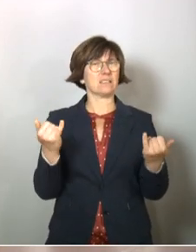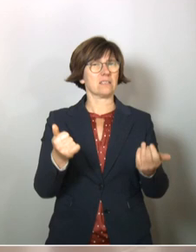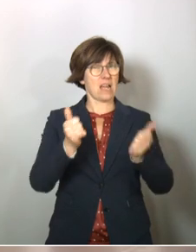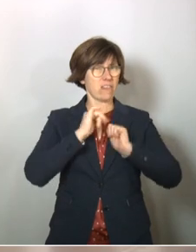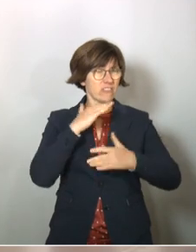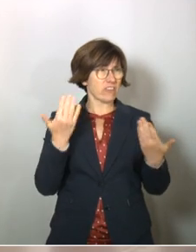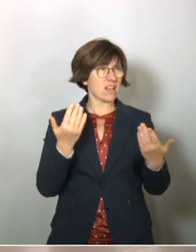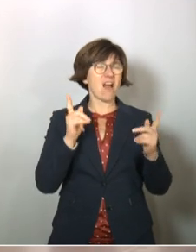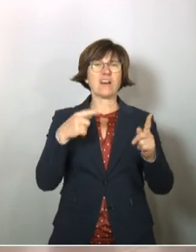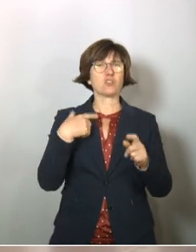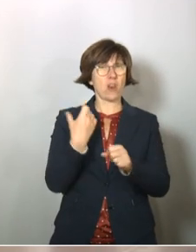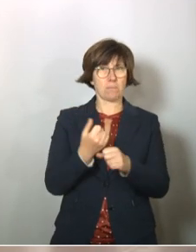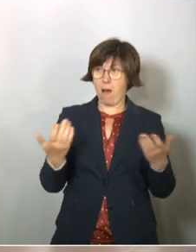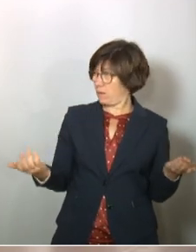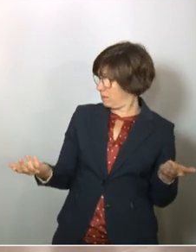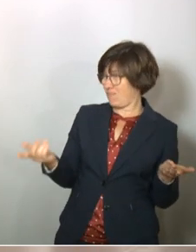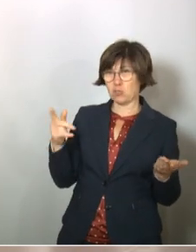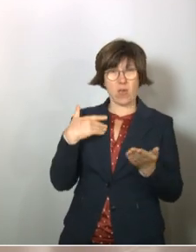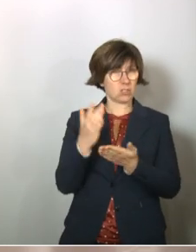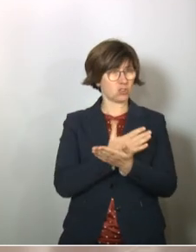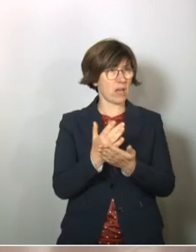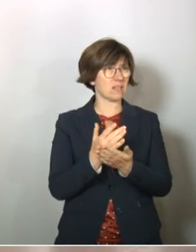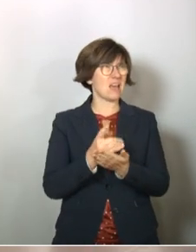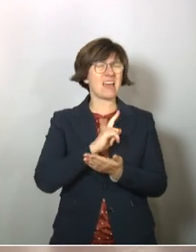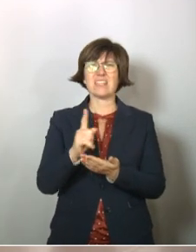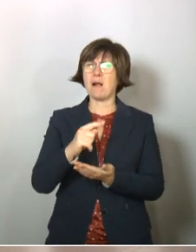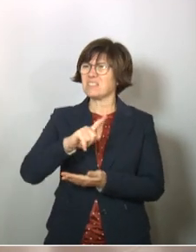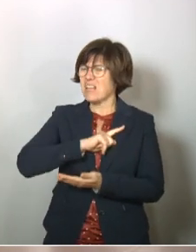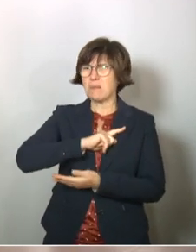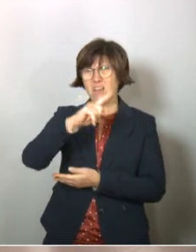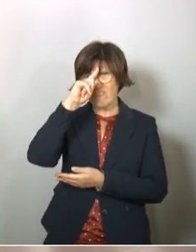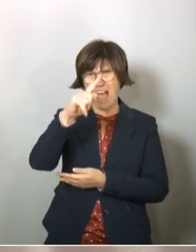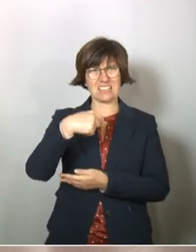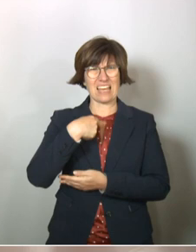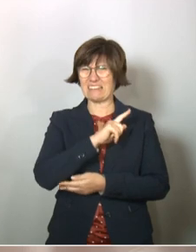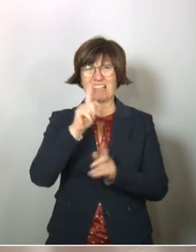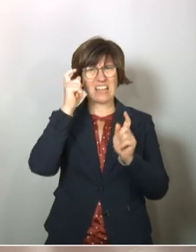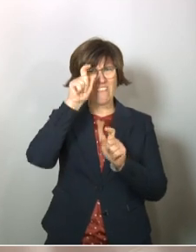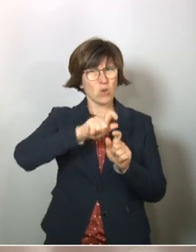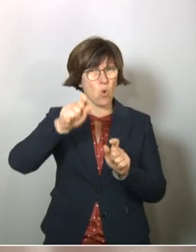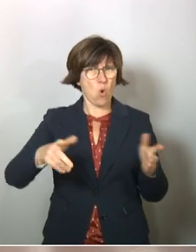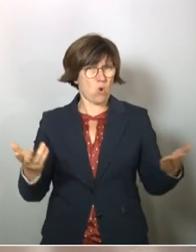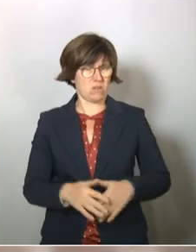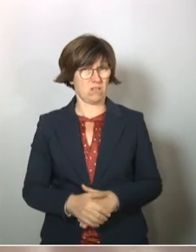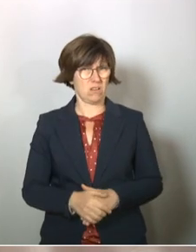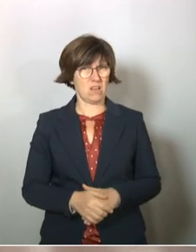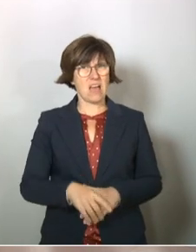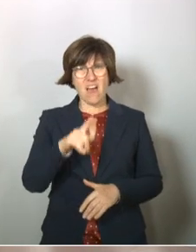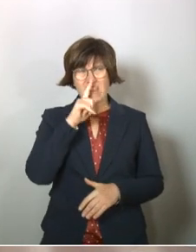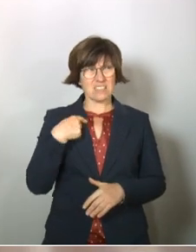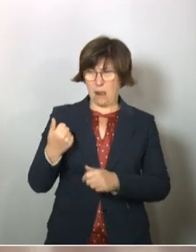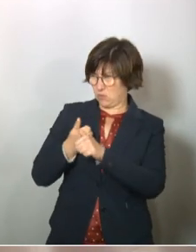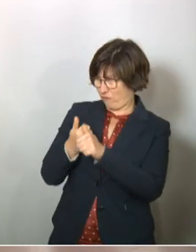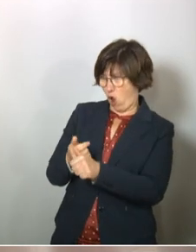geholfen. Was soll ich jetzt entscheiden? Also ich hätte nie so getan, als ob ich der Virologe bin. Und da sage ich, wenn ich ihm